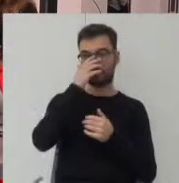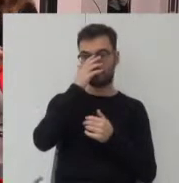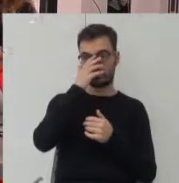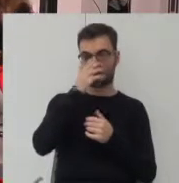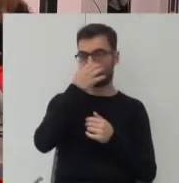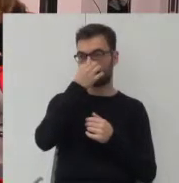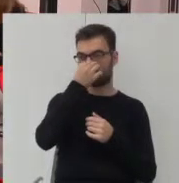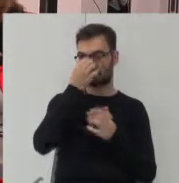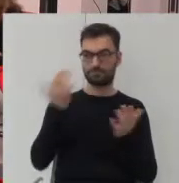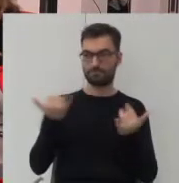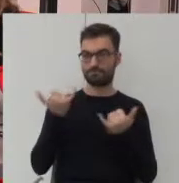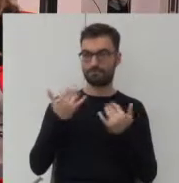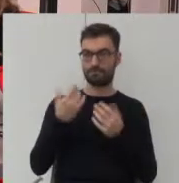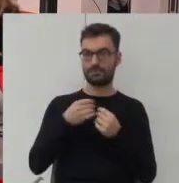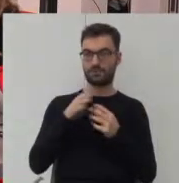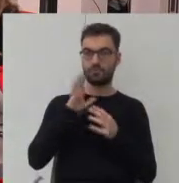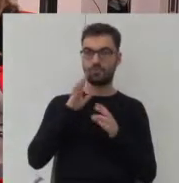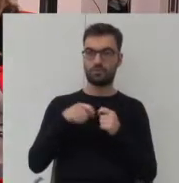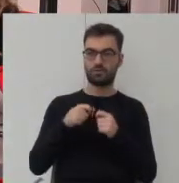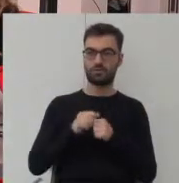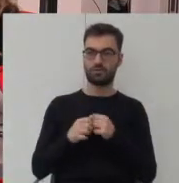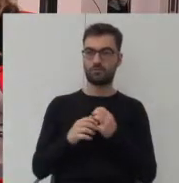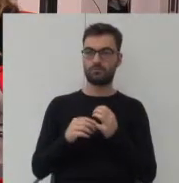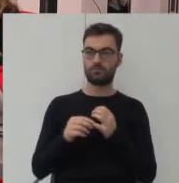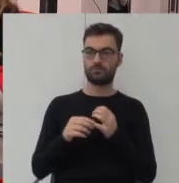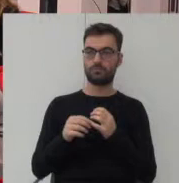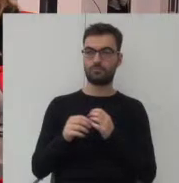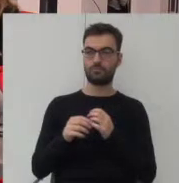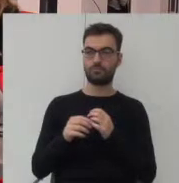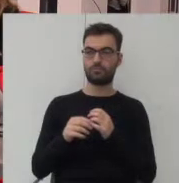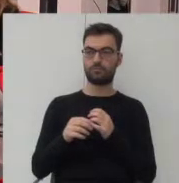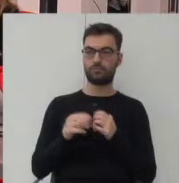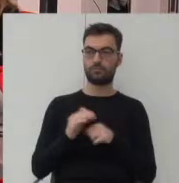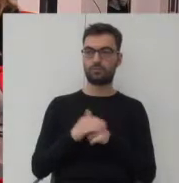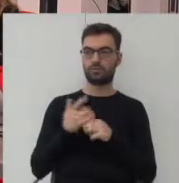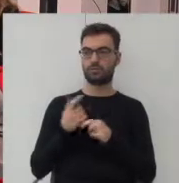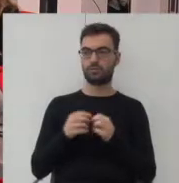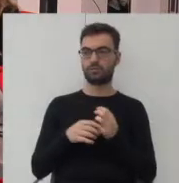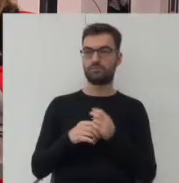No i wiele takich rozwiązań jeszcze tam było. Może w koleżankach to coś.